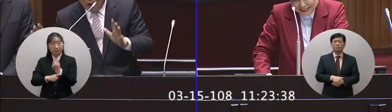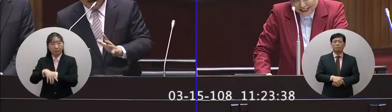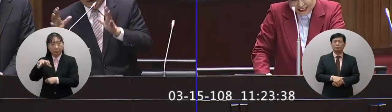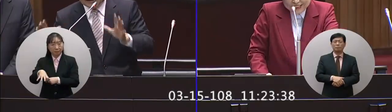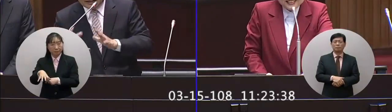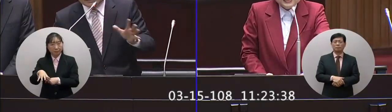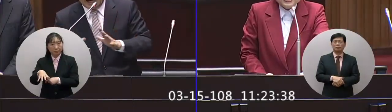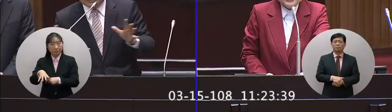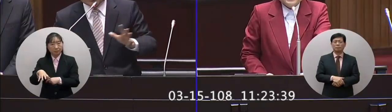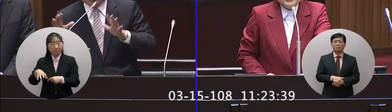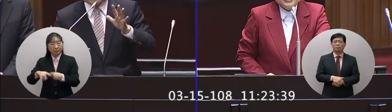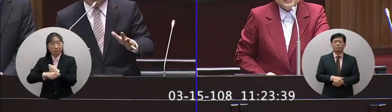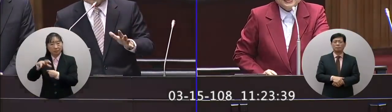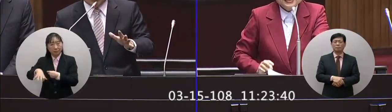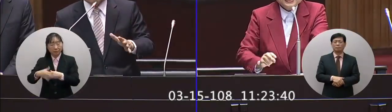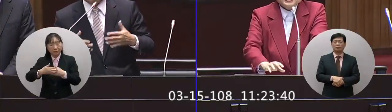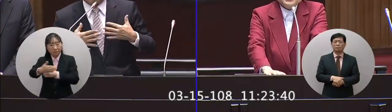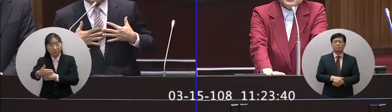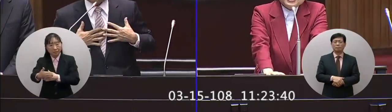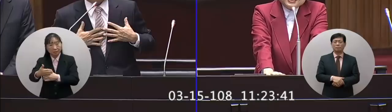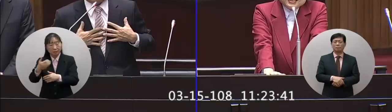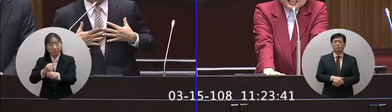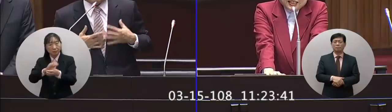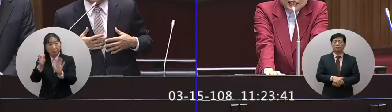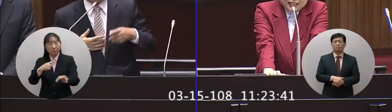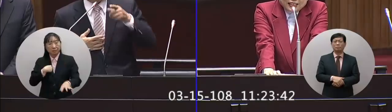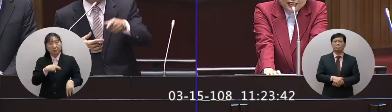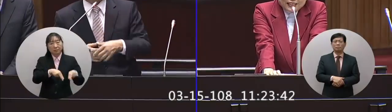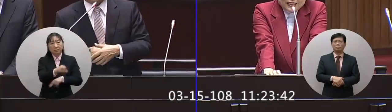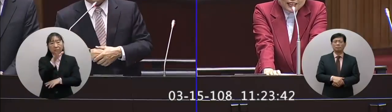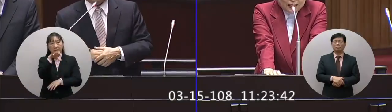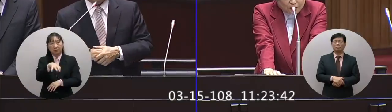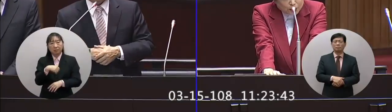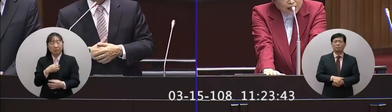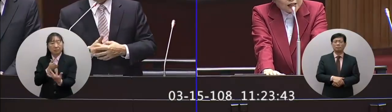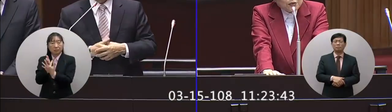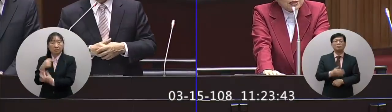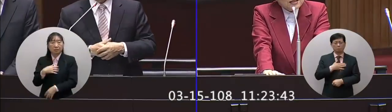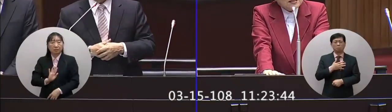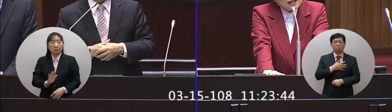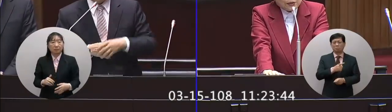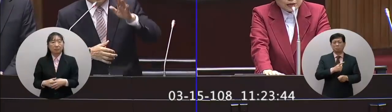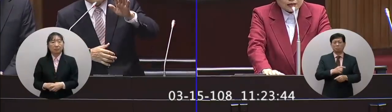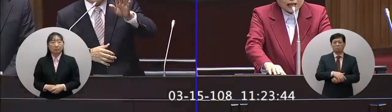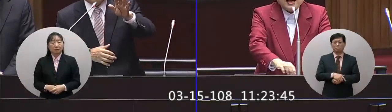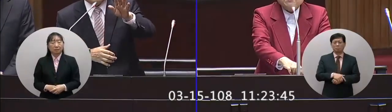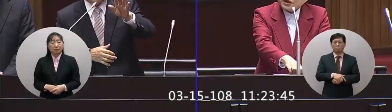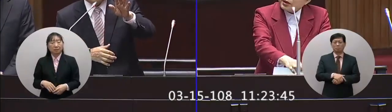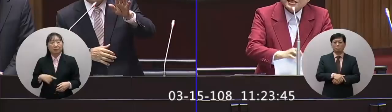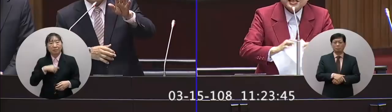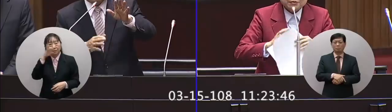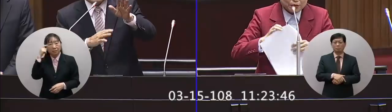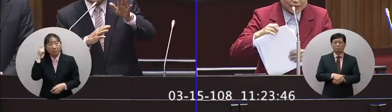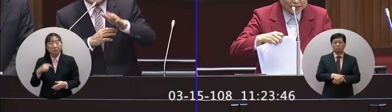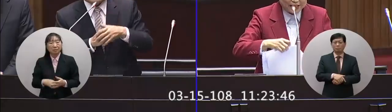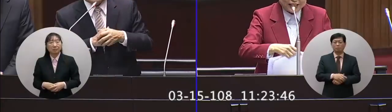法院的審查進度操作我行政院長不宜智慧我當然你會知道對不起跟你的